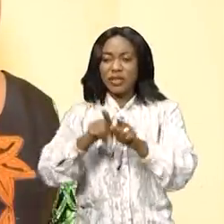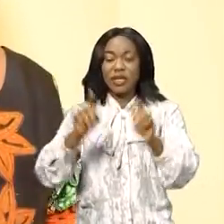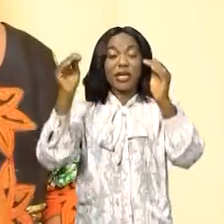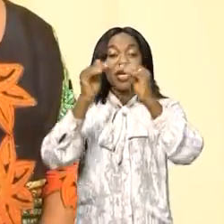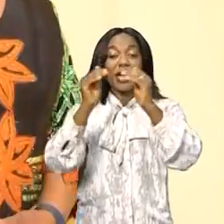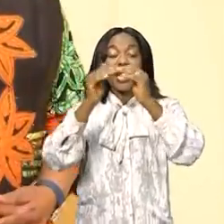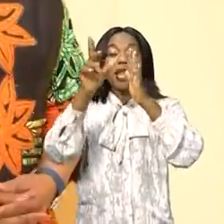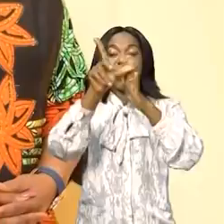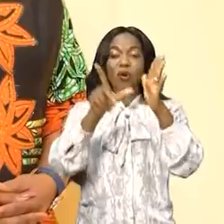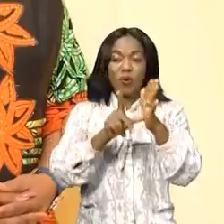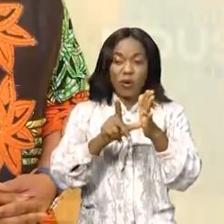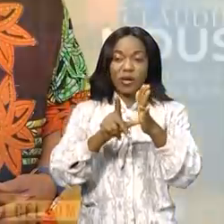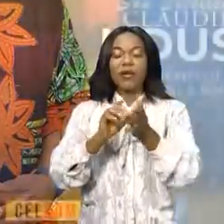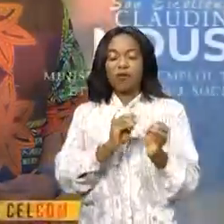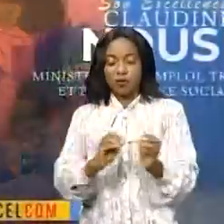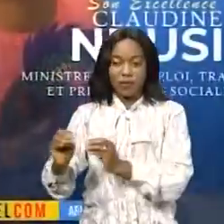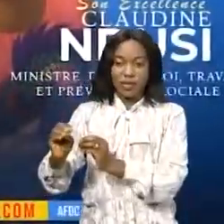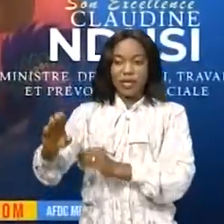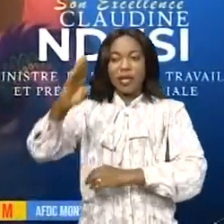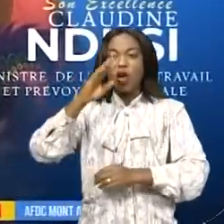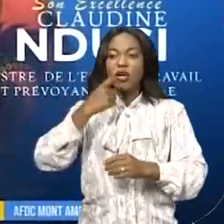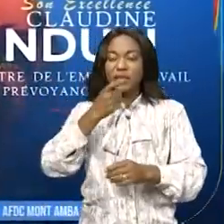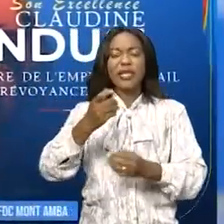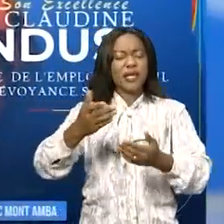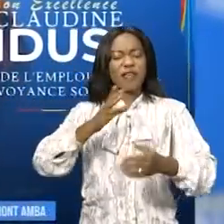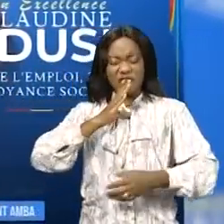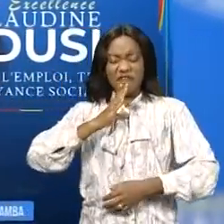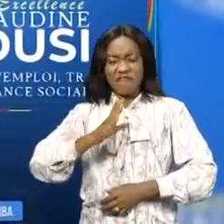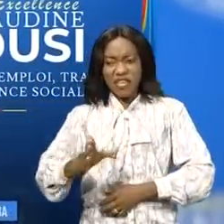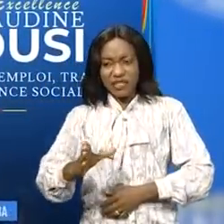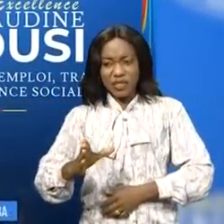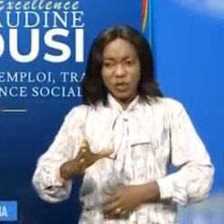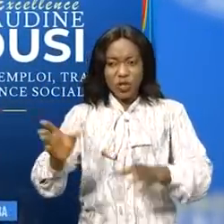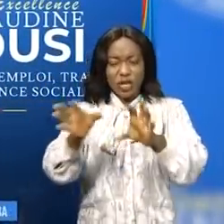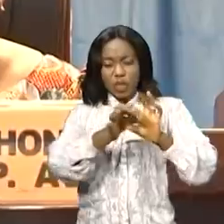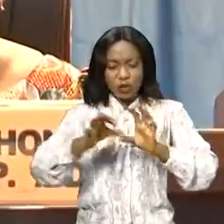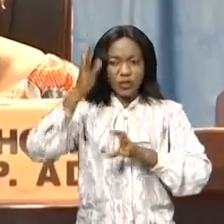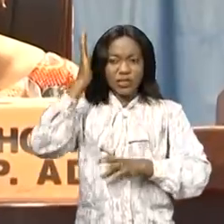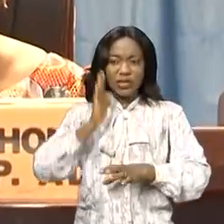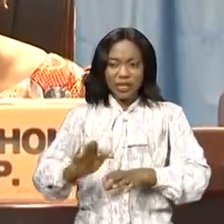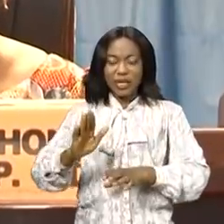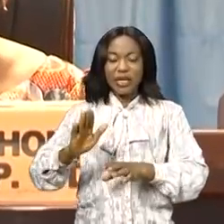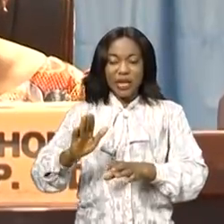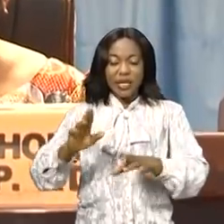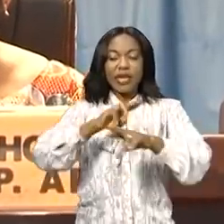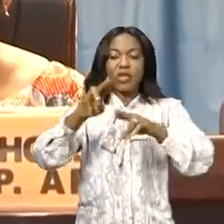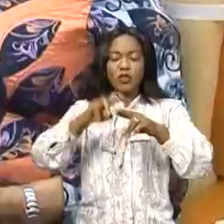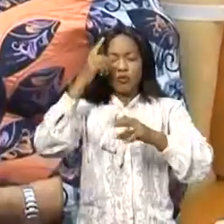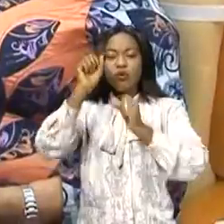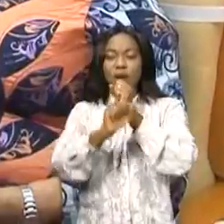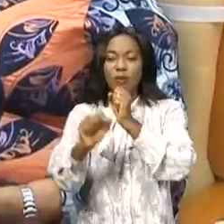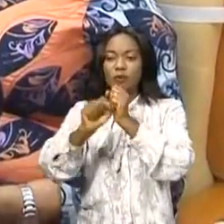'exige la loi fondamentale. Coup de chapeau au pouvoir, union sacrée de la nation pour la promotion